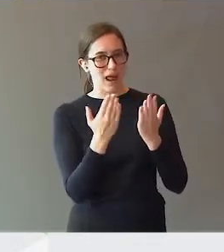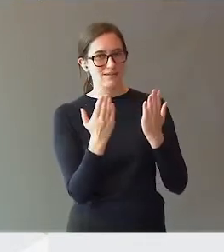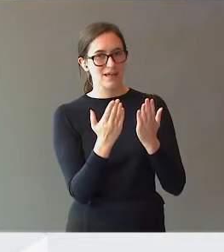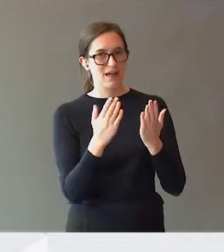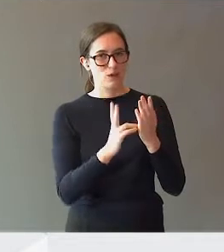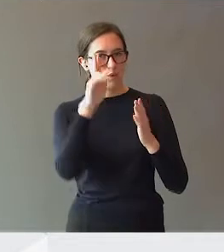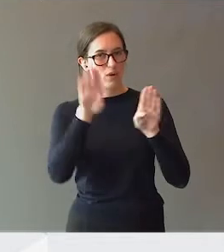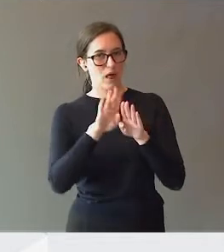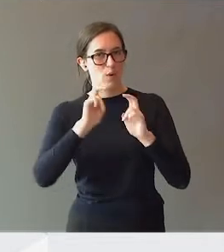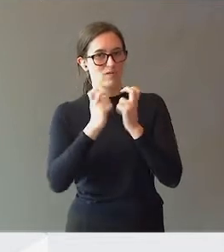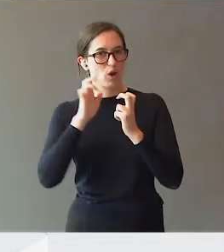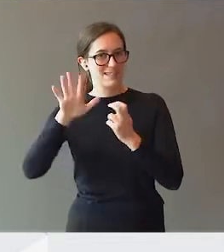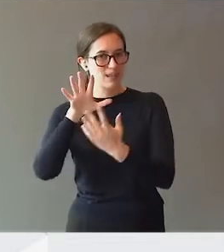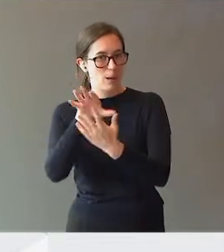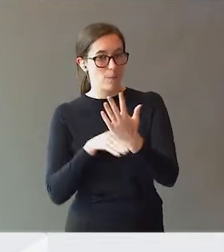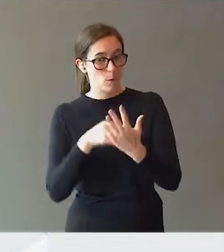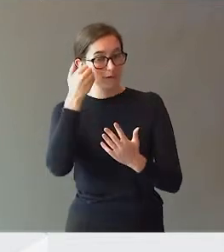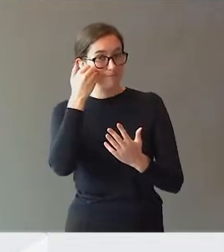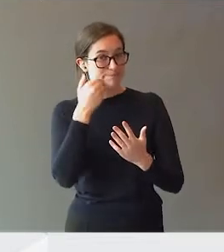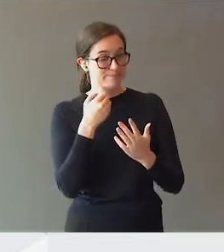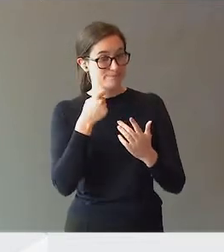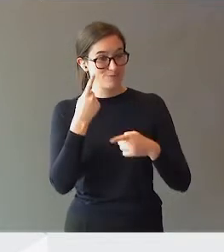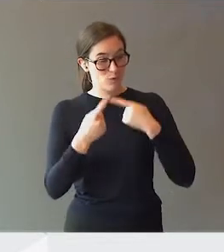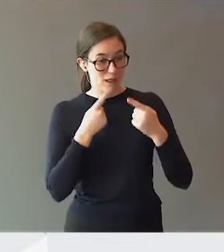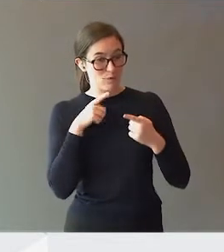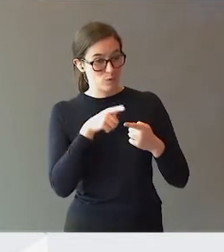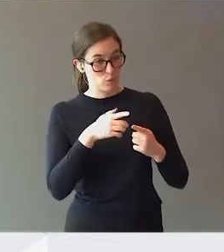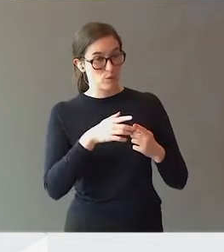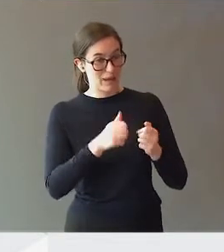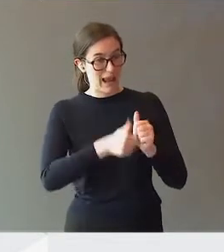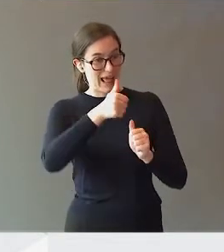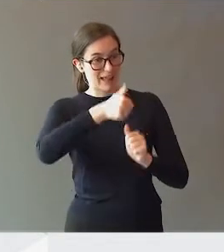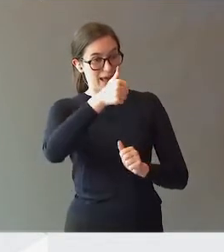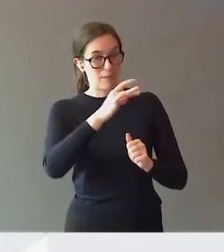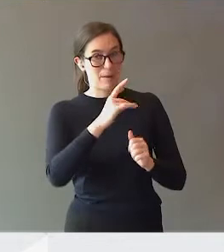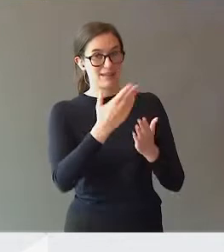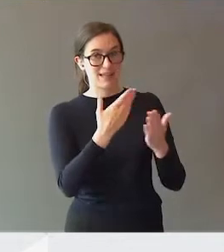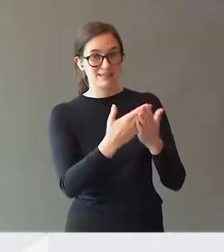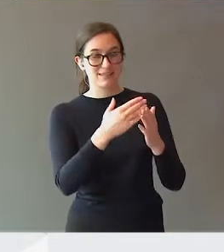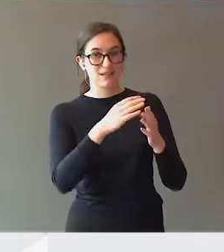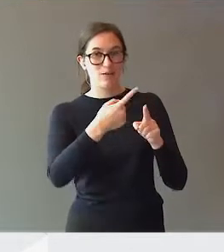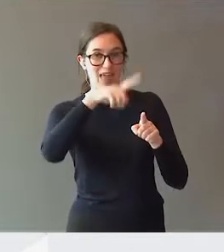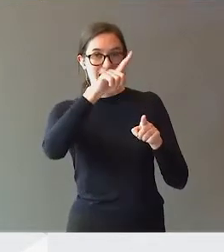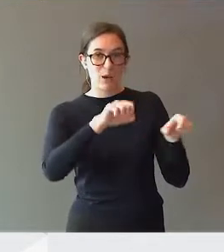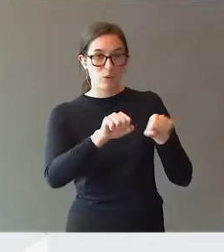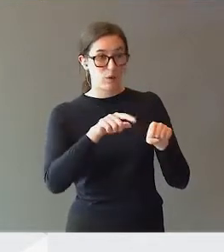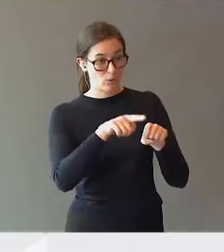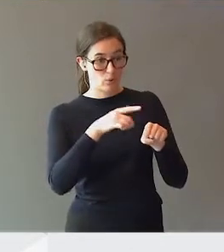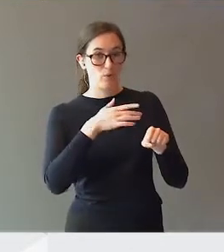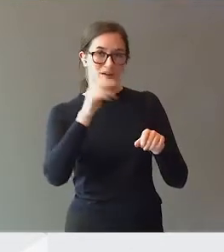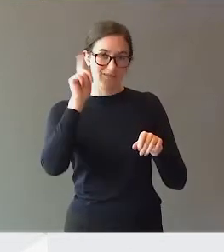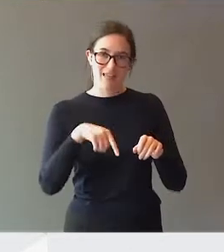Nordahl utvalgets rapport, for du er leder av PP-tjenesten i Fjell, så du har også skoen på.